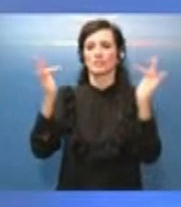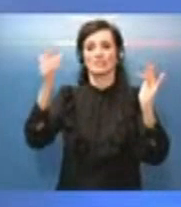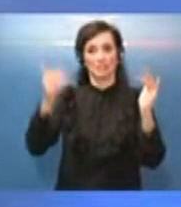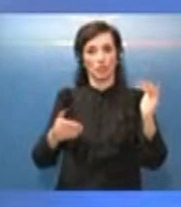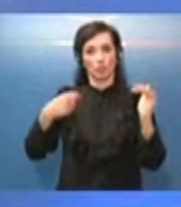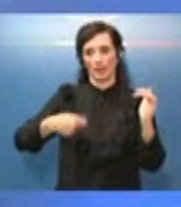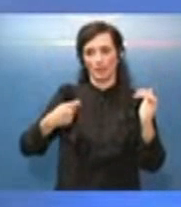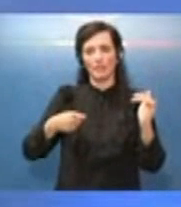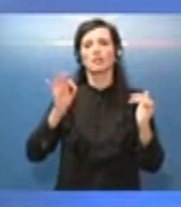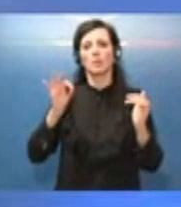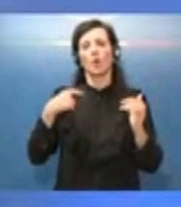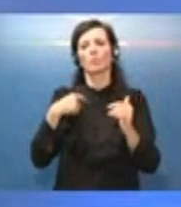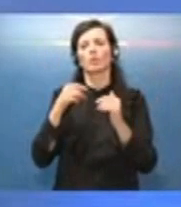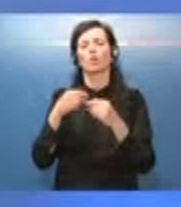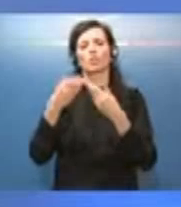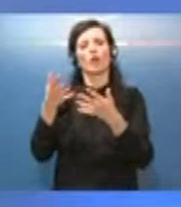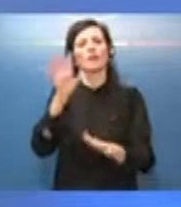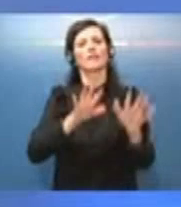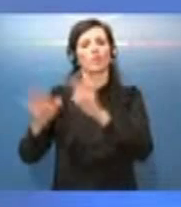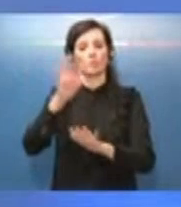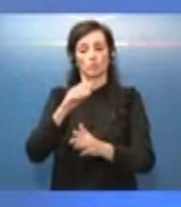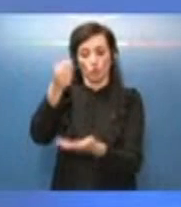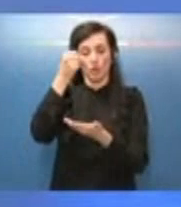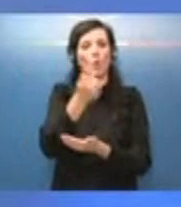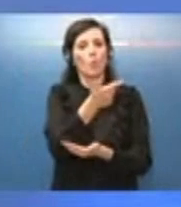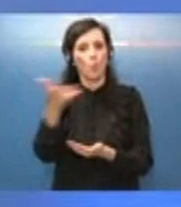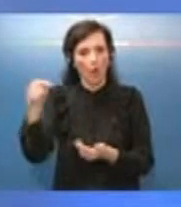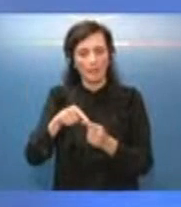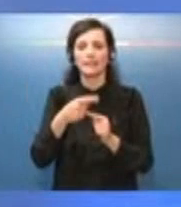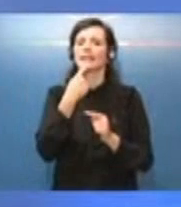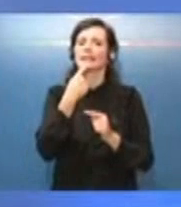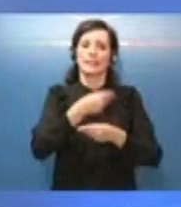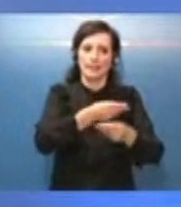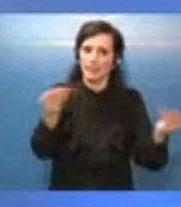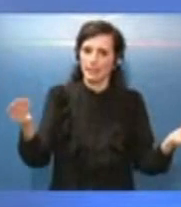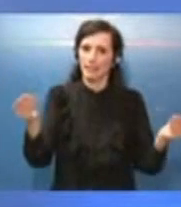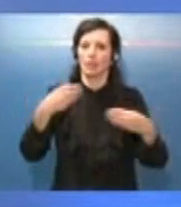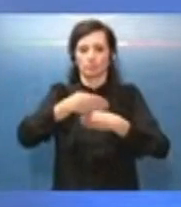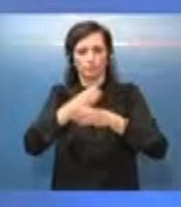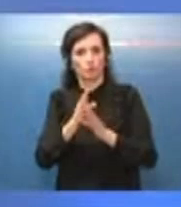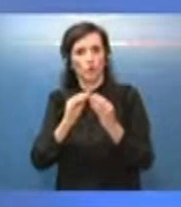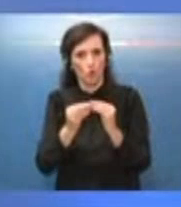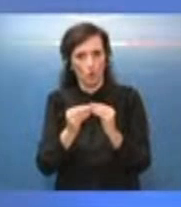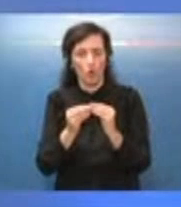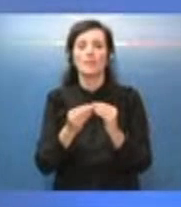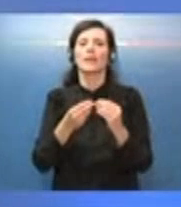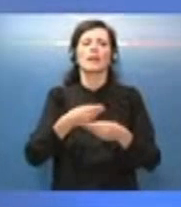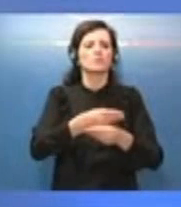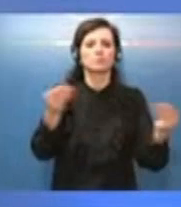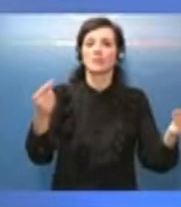distribuzione di questi fondi quanti sono a chi sono andati a chi sono andati significa comuni